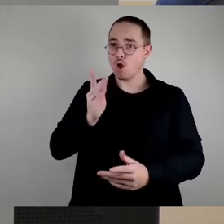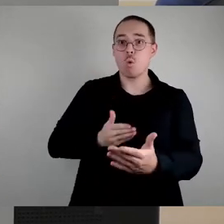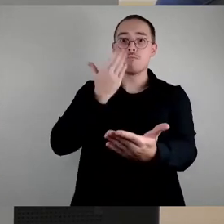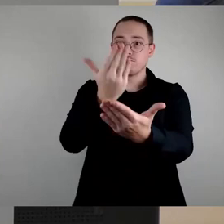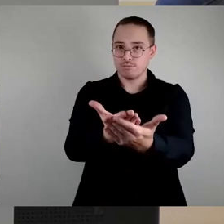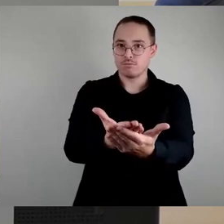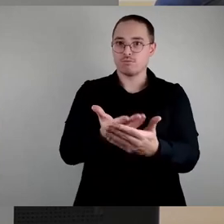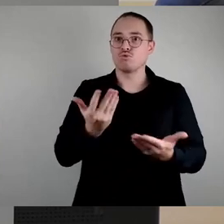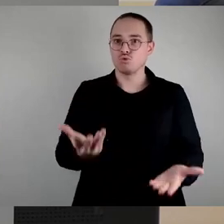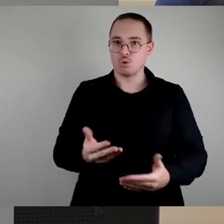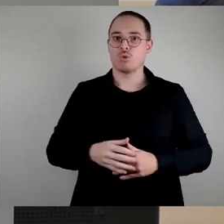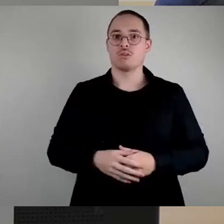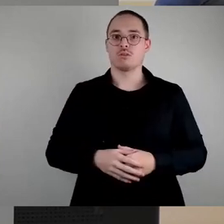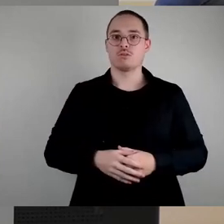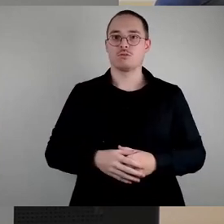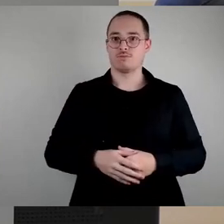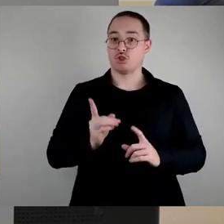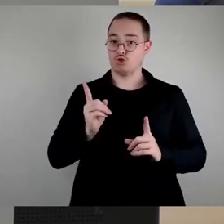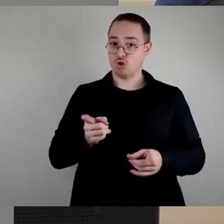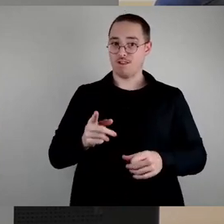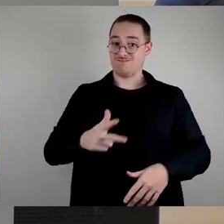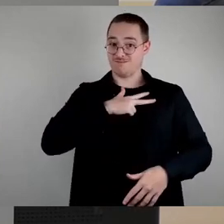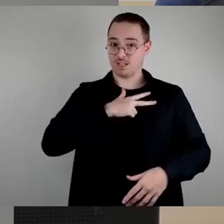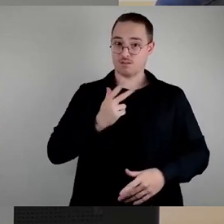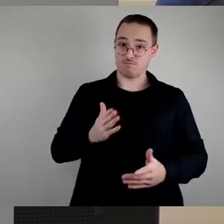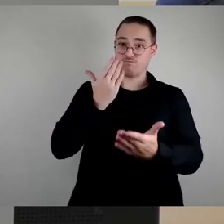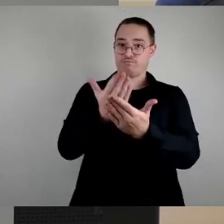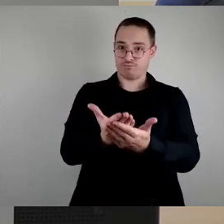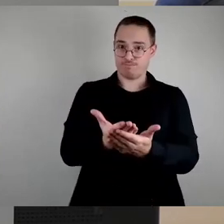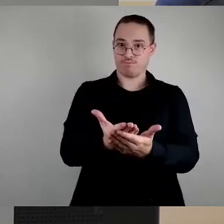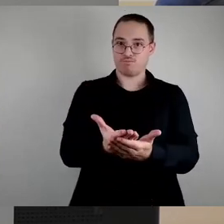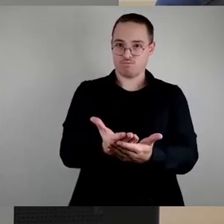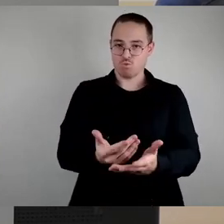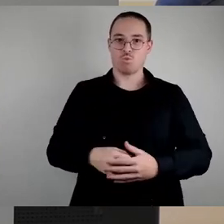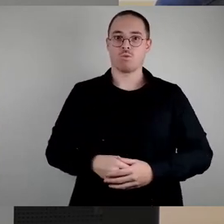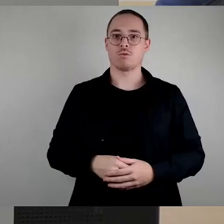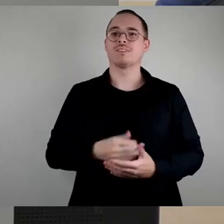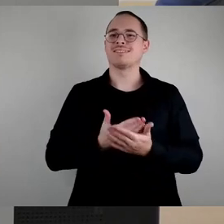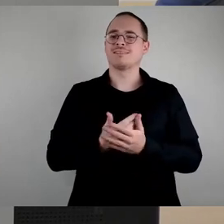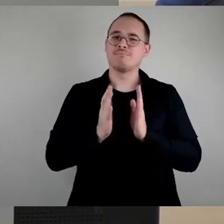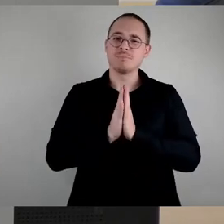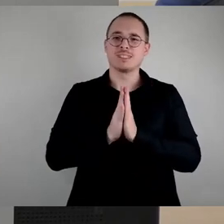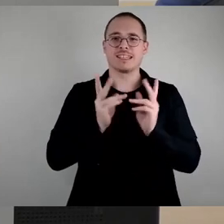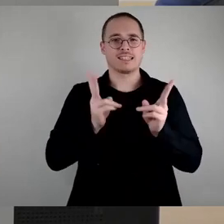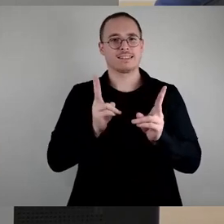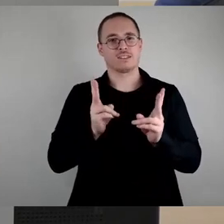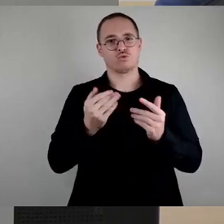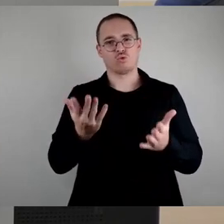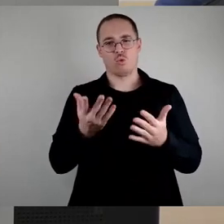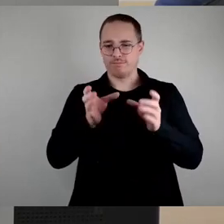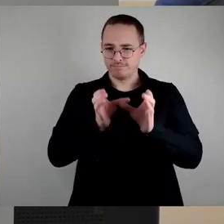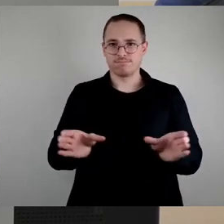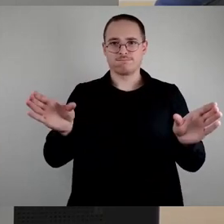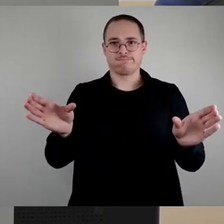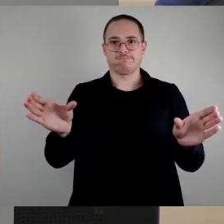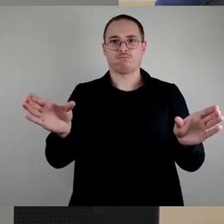sondern dass da uns tatsächlich etwas vorgelegt werden soll. Also da würde ich schon noch mal darum bitten, dass wir das ein bisschen differenzieren, weil wir haben